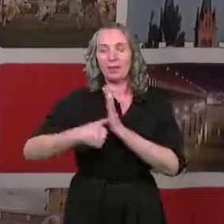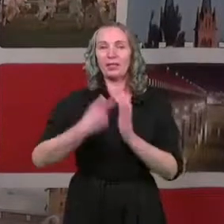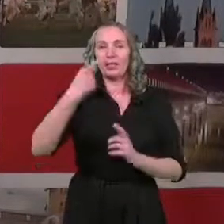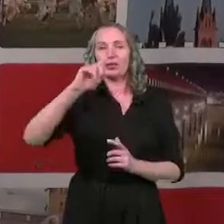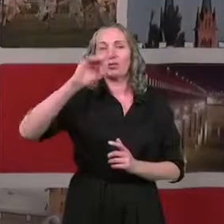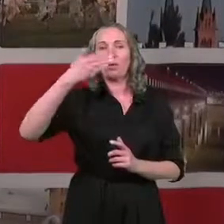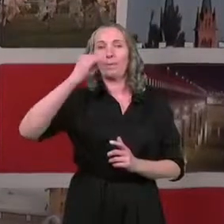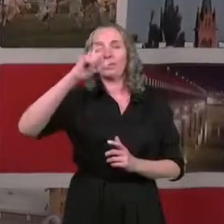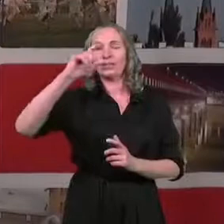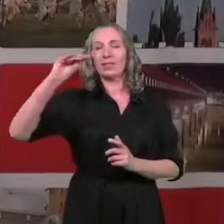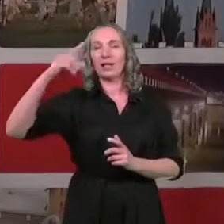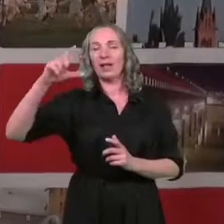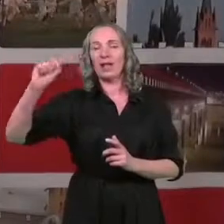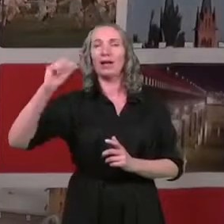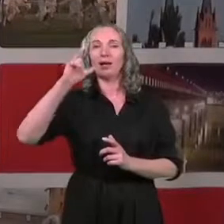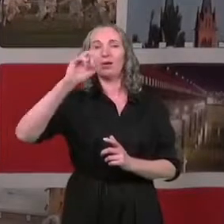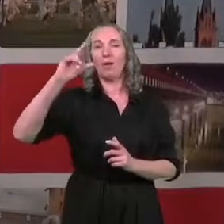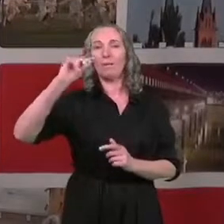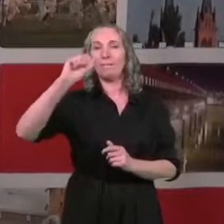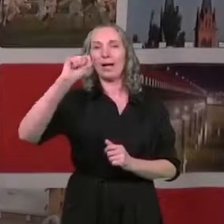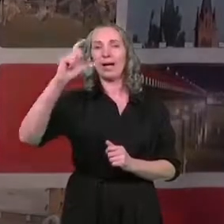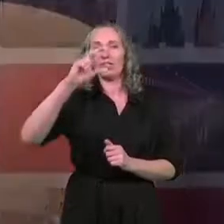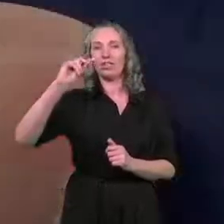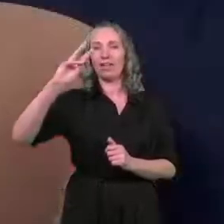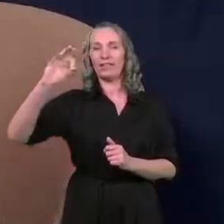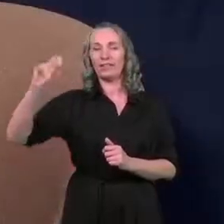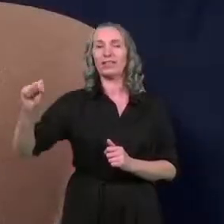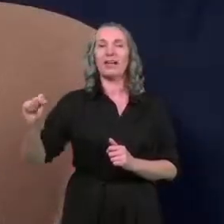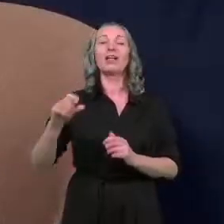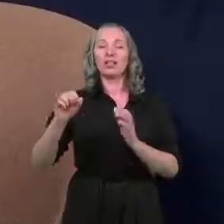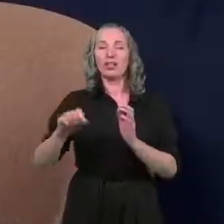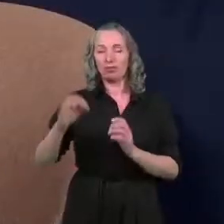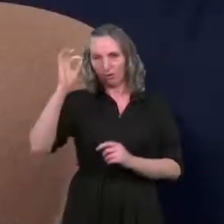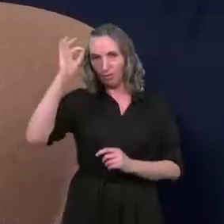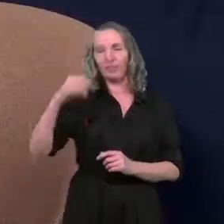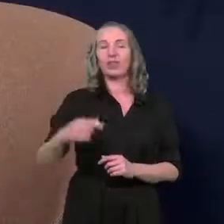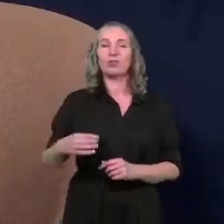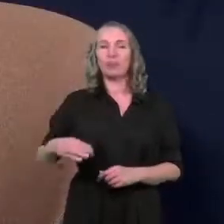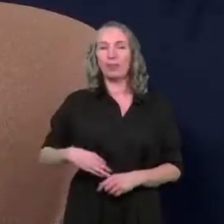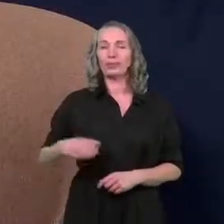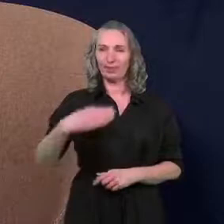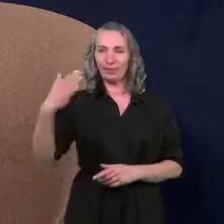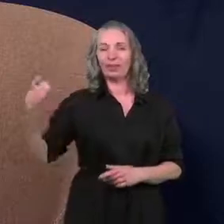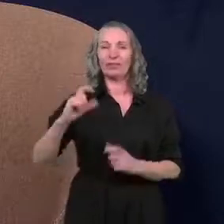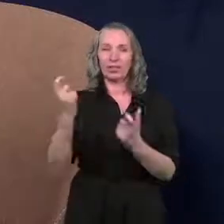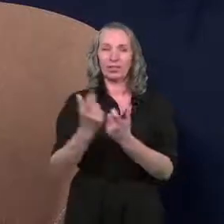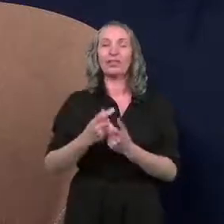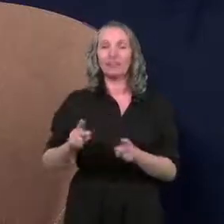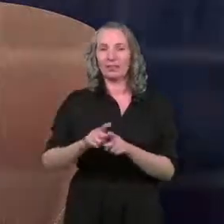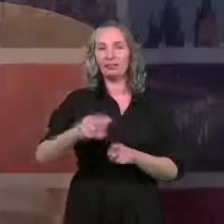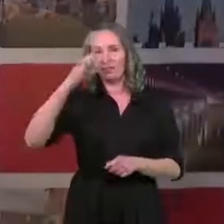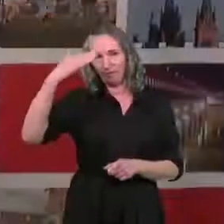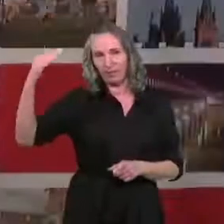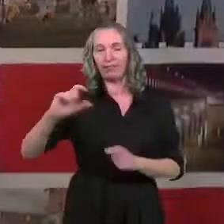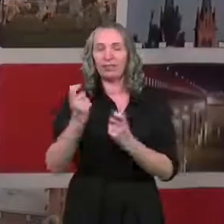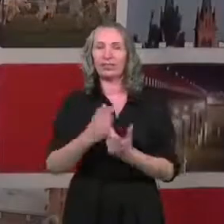Domicela Kopaczewska, którą witam bardzo serdecznie. Dobry wieczór pani prezydent. Dobry wieczór, witam panią, witam państwa. Ja też witam serdecznie, dzień